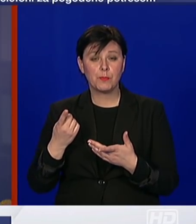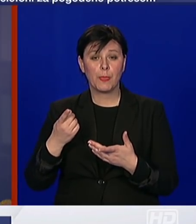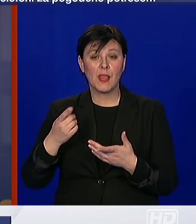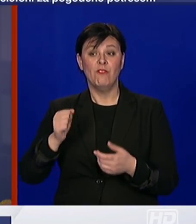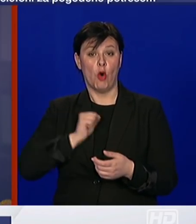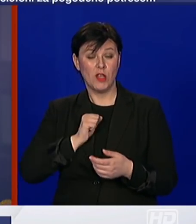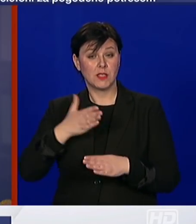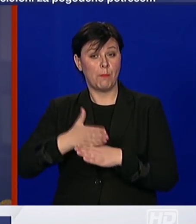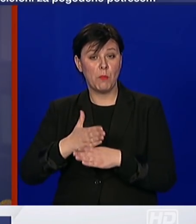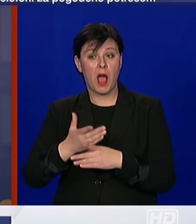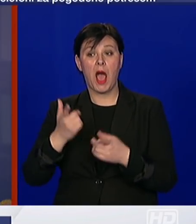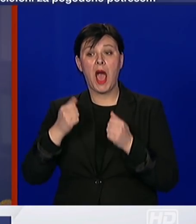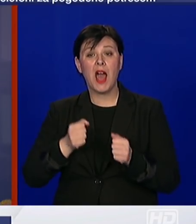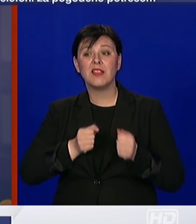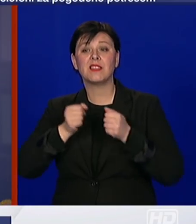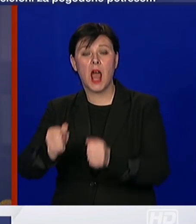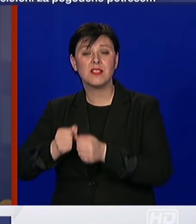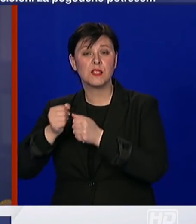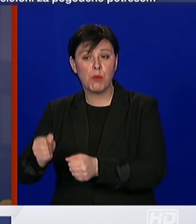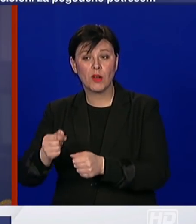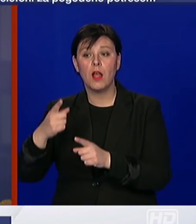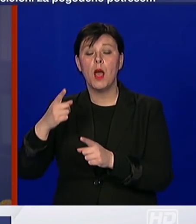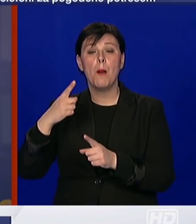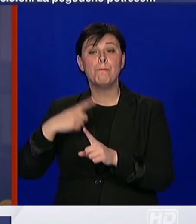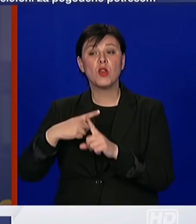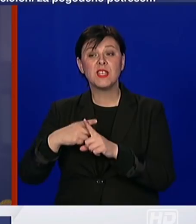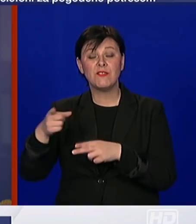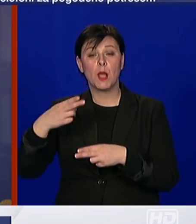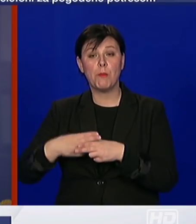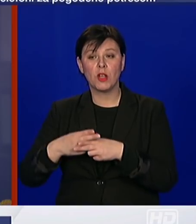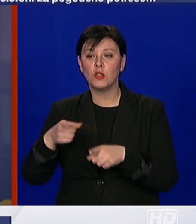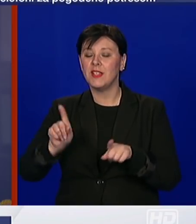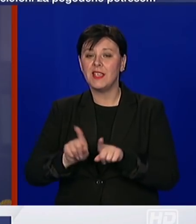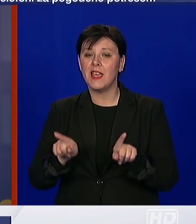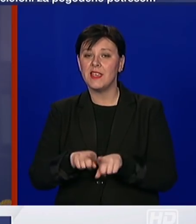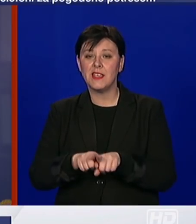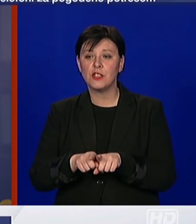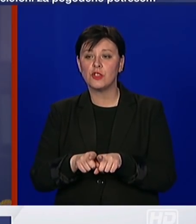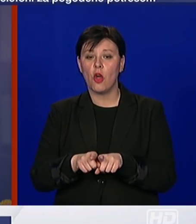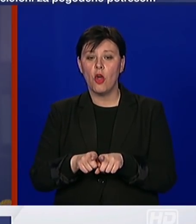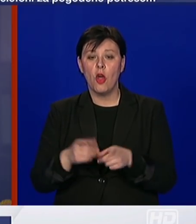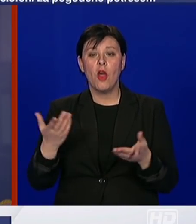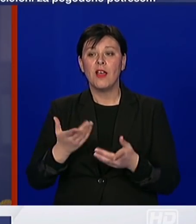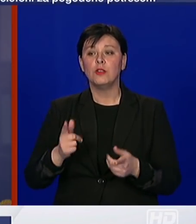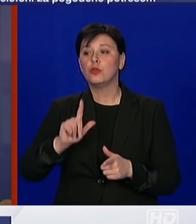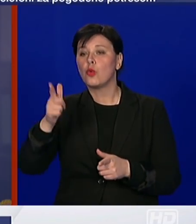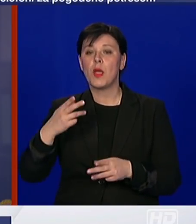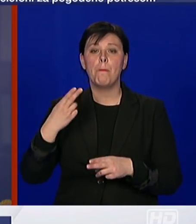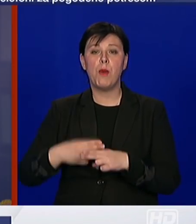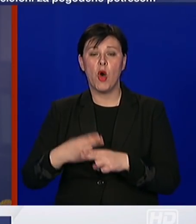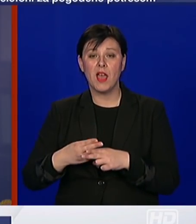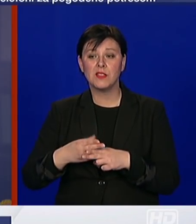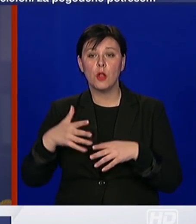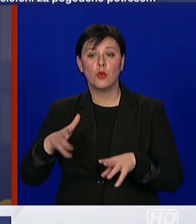transport COVID-pozitivnih bolestnika nije jednak transportu u običajenih teških politraumatiziranih ili drugih bolestnika.